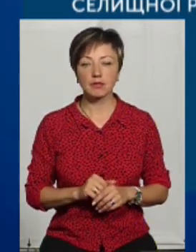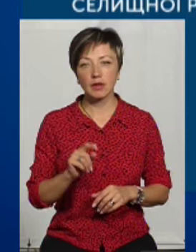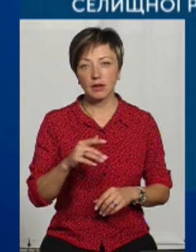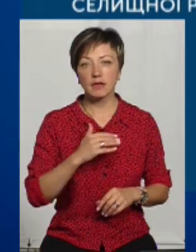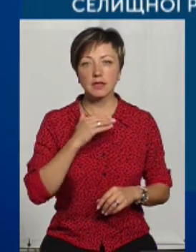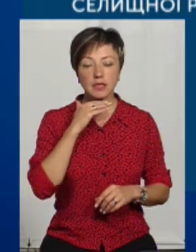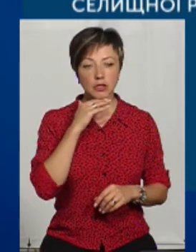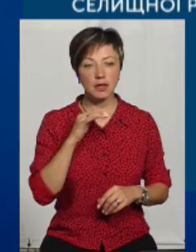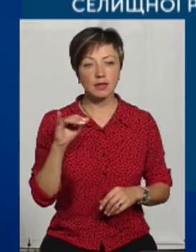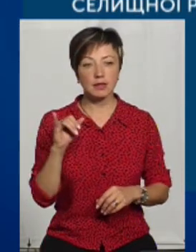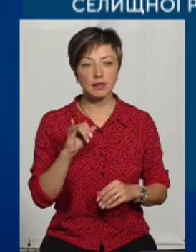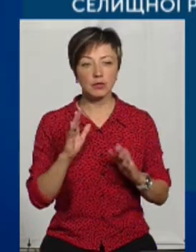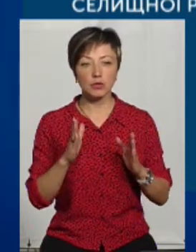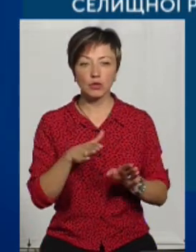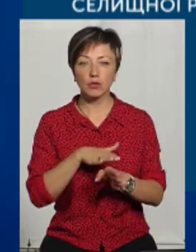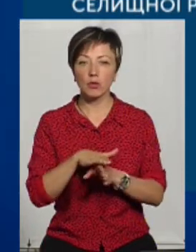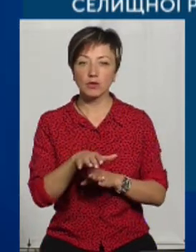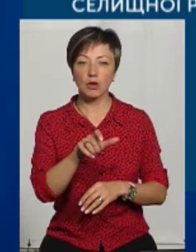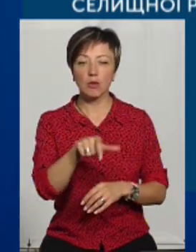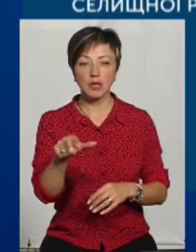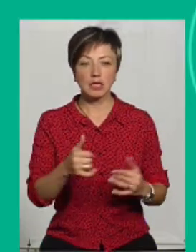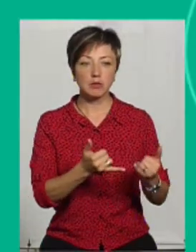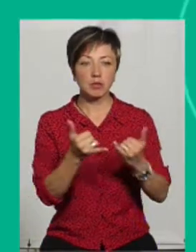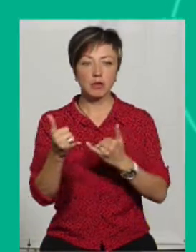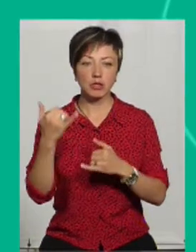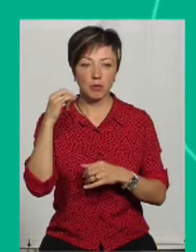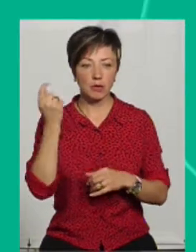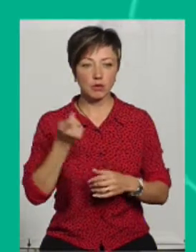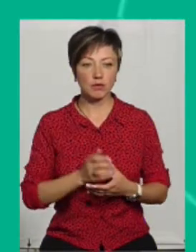і вони будуть повністю громадяни забезпечені пасовищами.